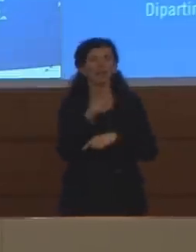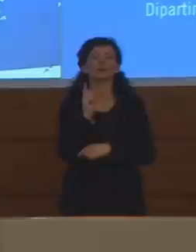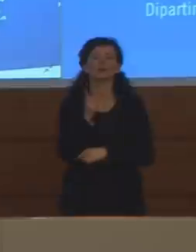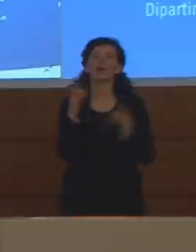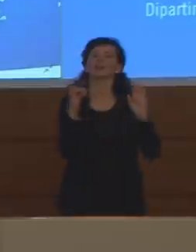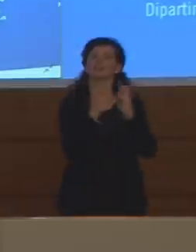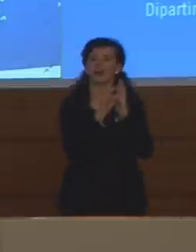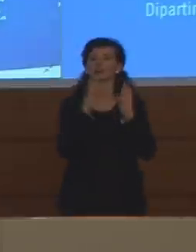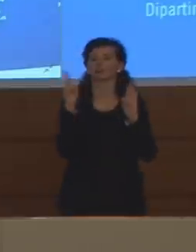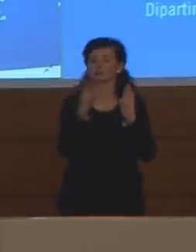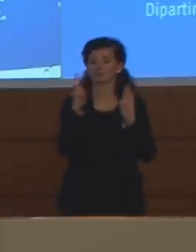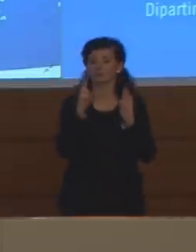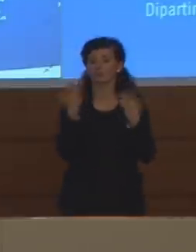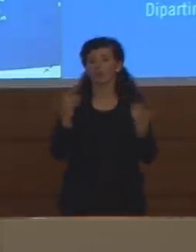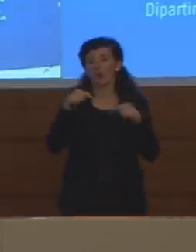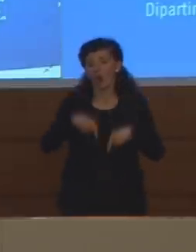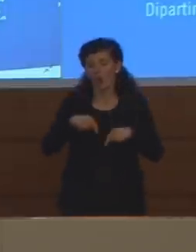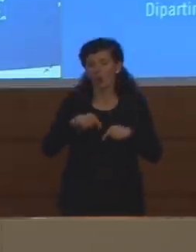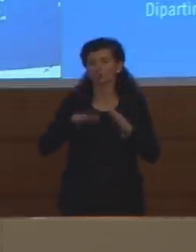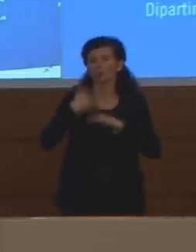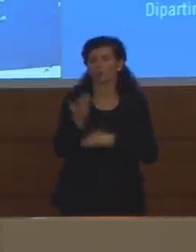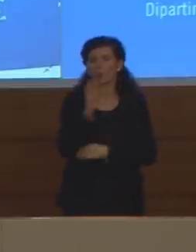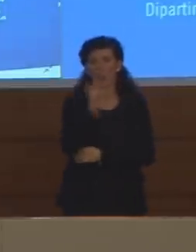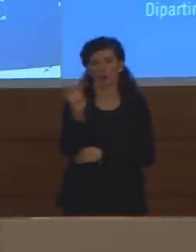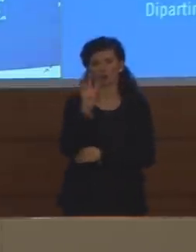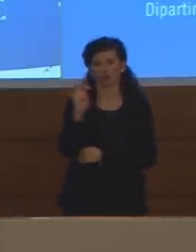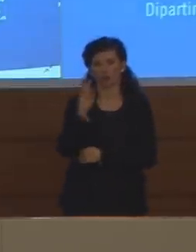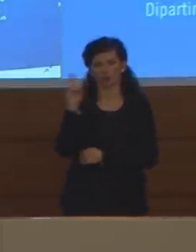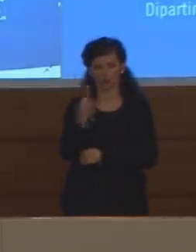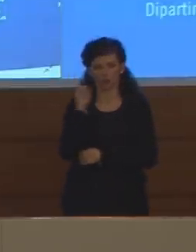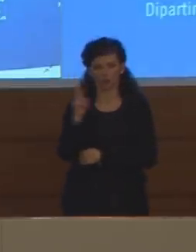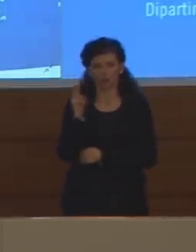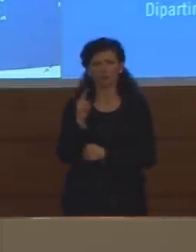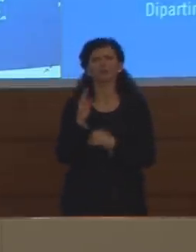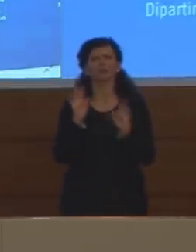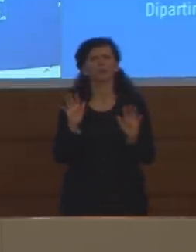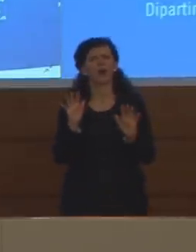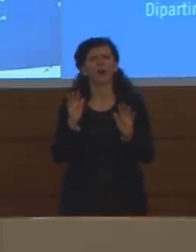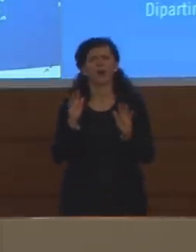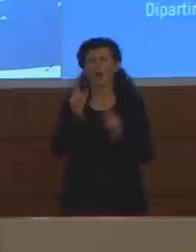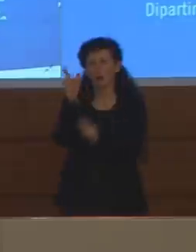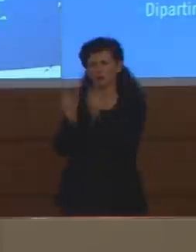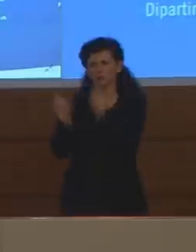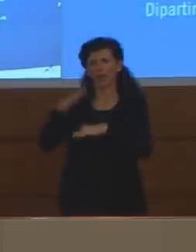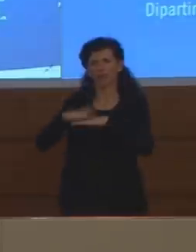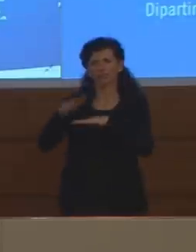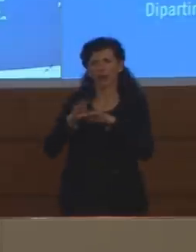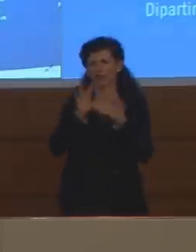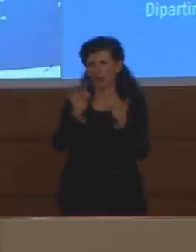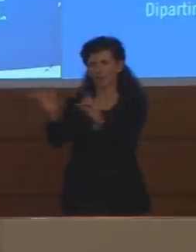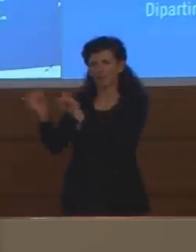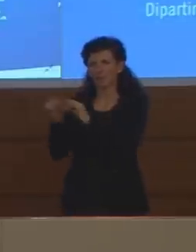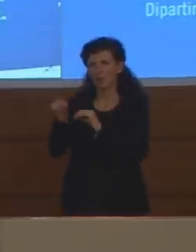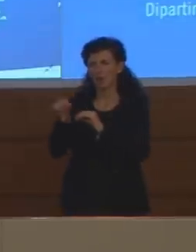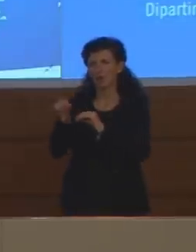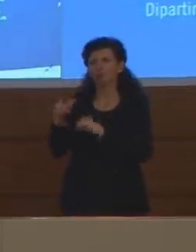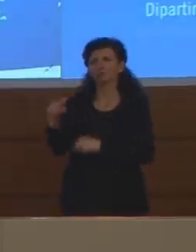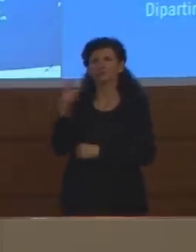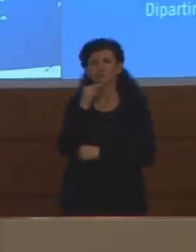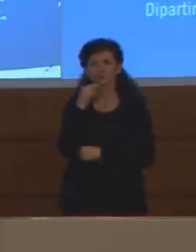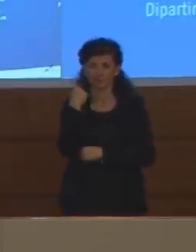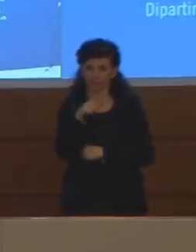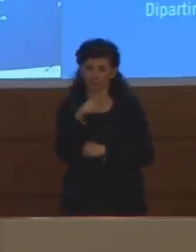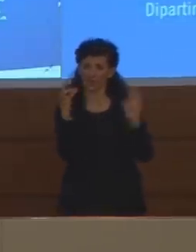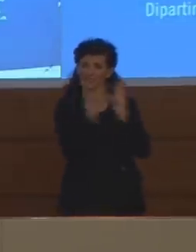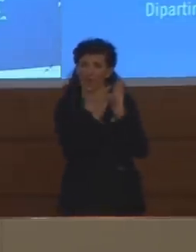ancora oggi sono più di 400 e che però sappiamo, da quello che ci dicono gli epidemiologi, che sarà l'ultimo parametro ad